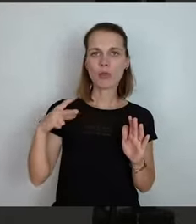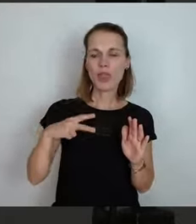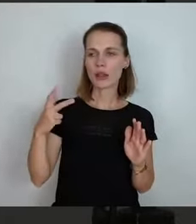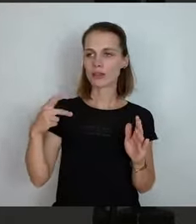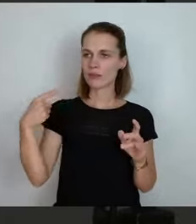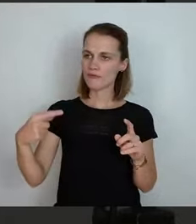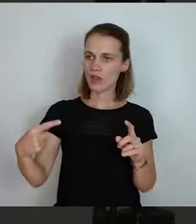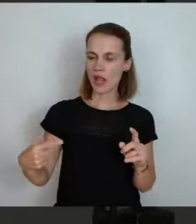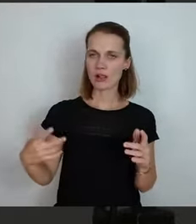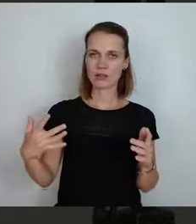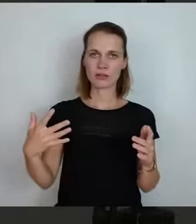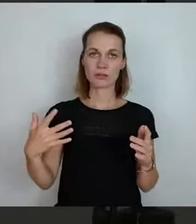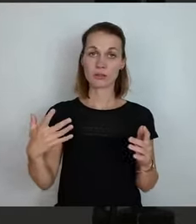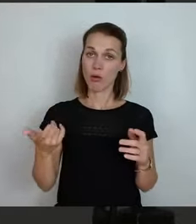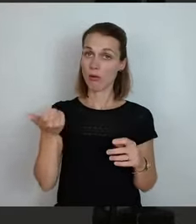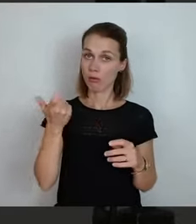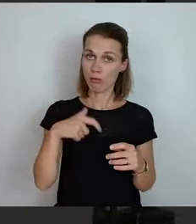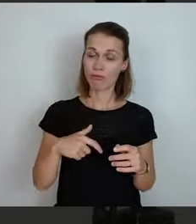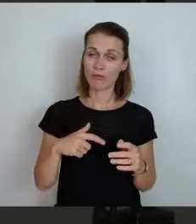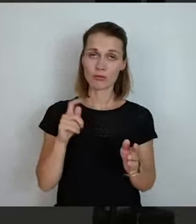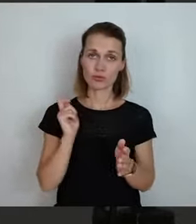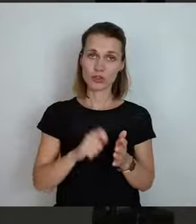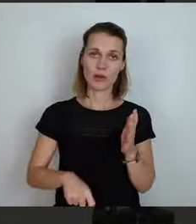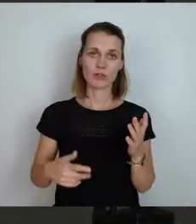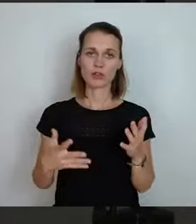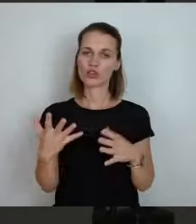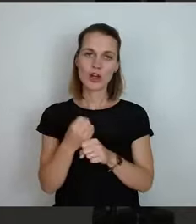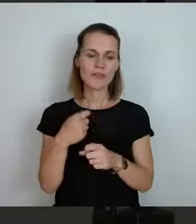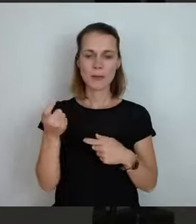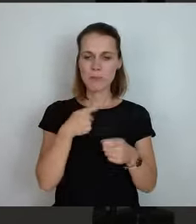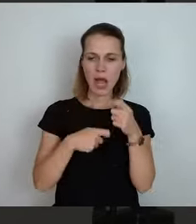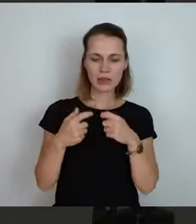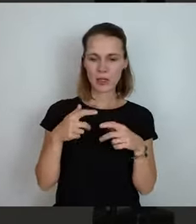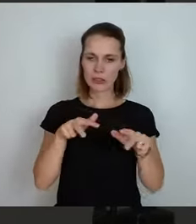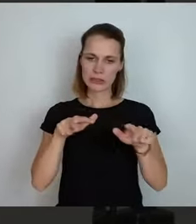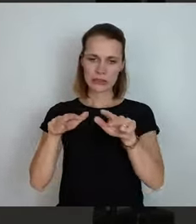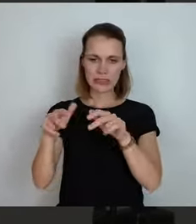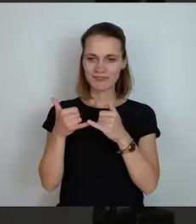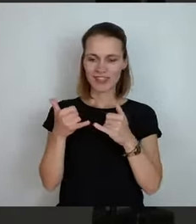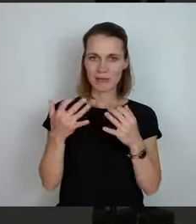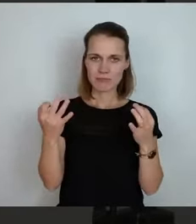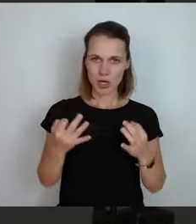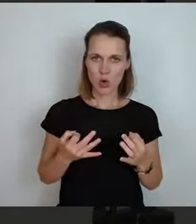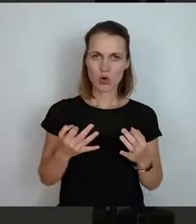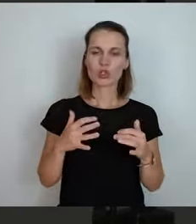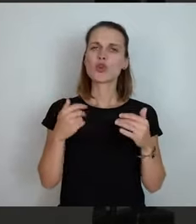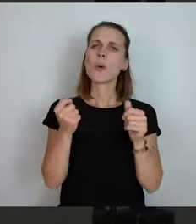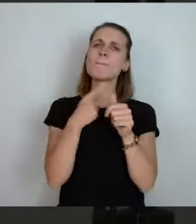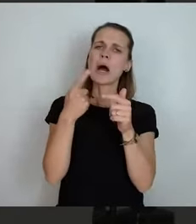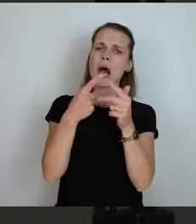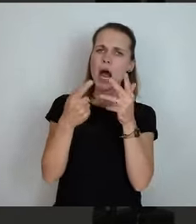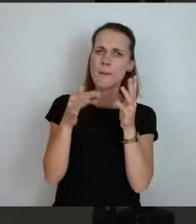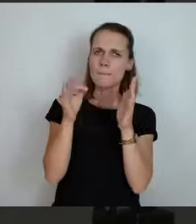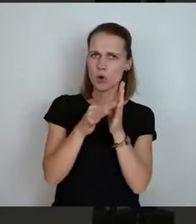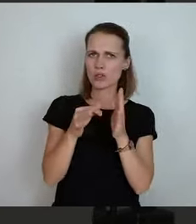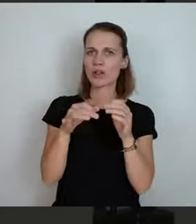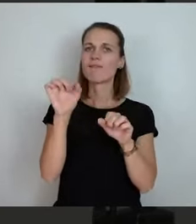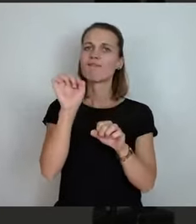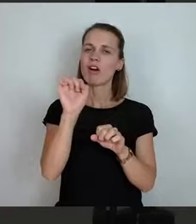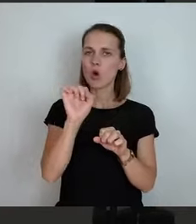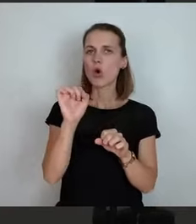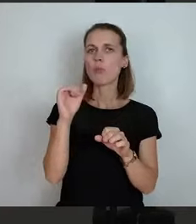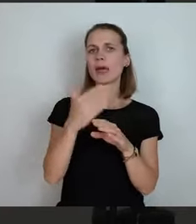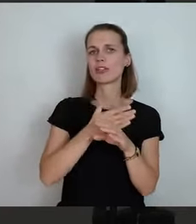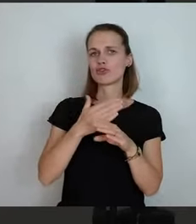die Behandlung vornehmen können, wie es notwendig ist. Das sind mal ein paar Punkte, warum wir auf diesen Weg